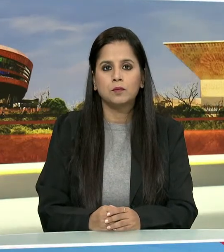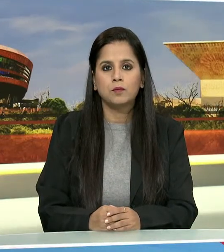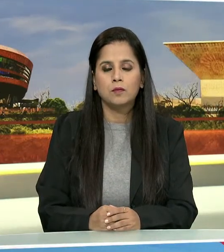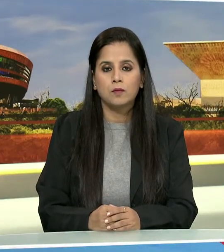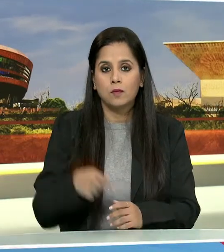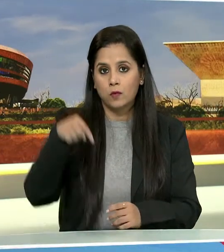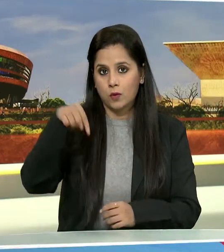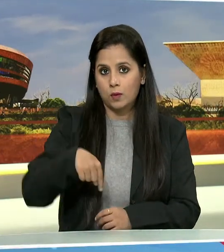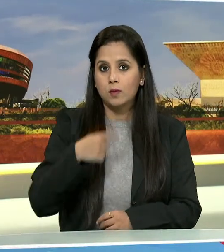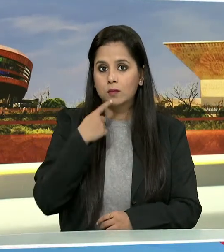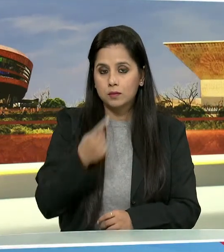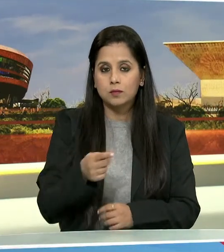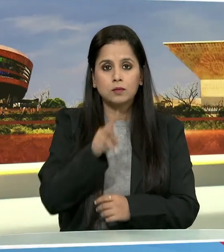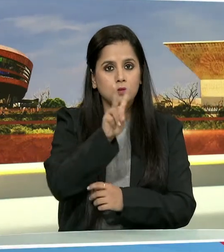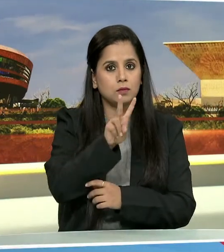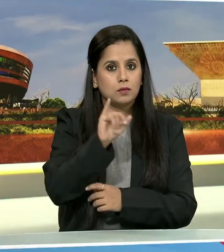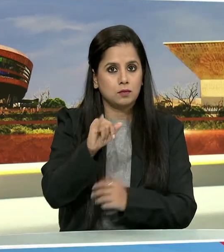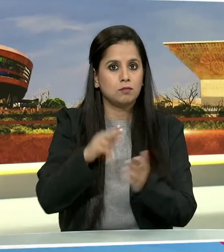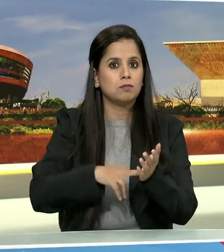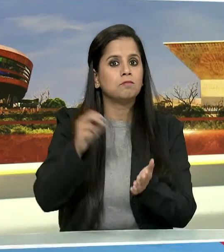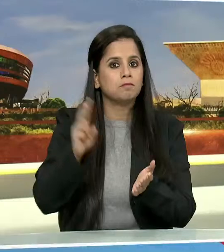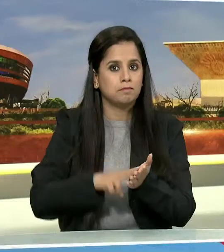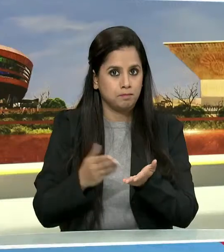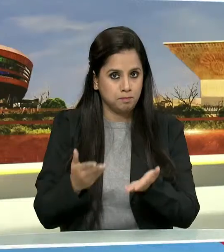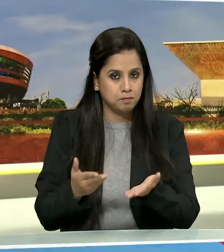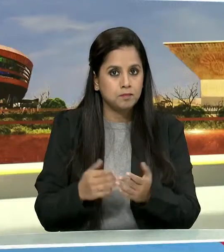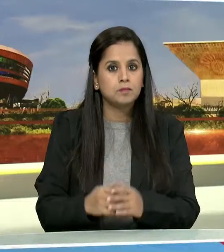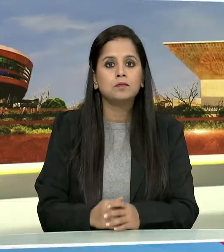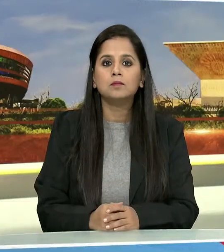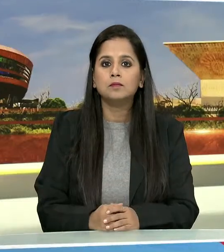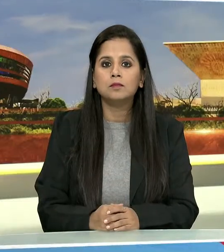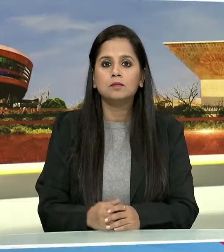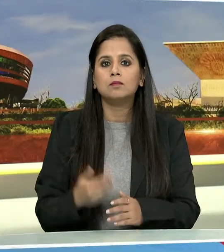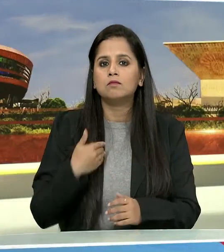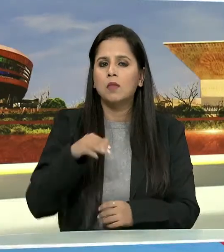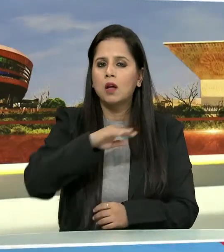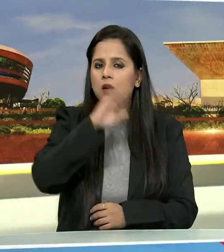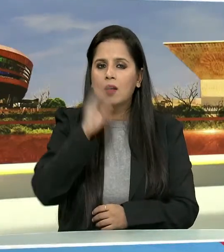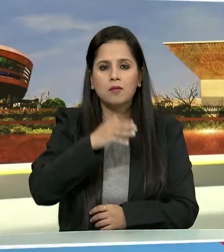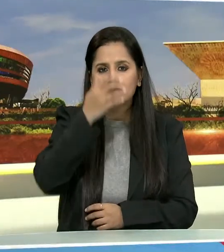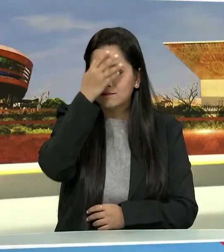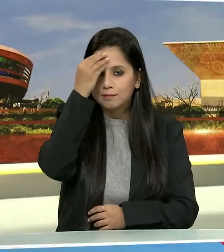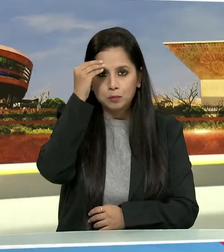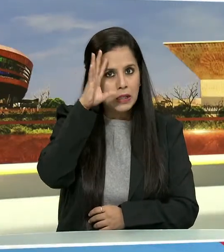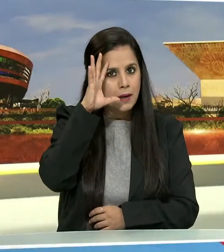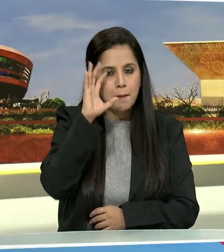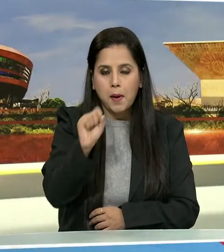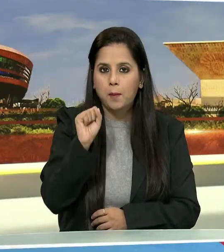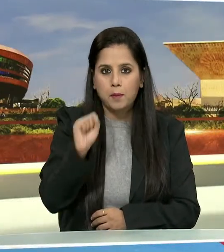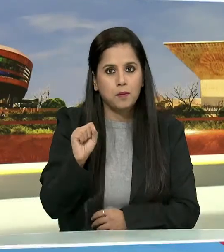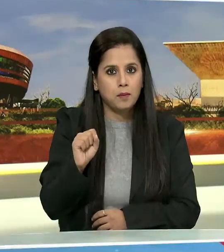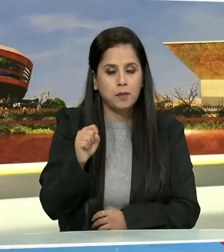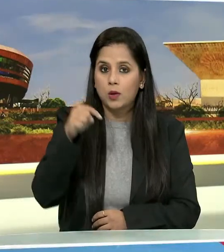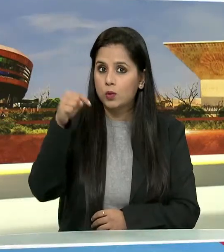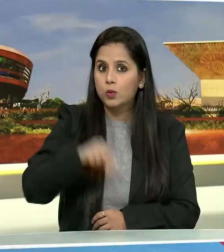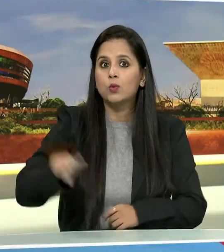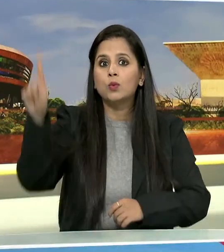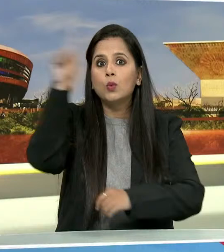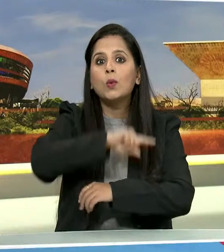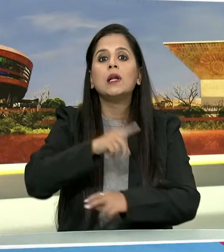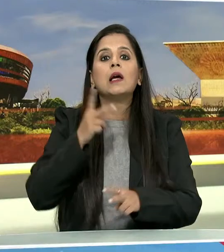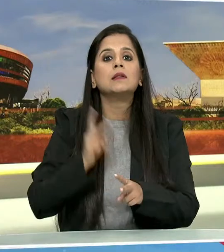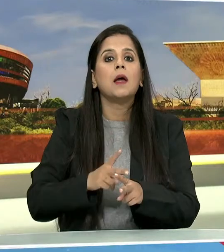आज 26 नवंबर हम कभी भी भूल नहीं सकते हैं आज कहीं दीन